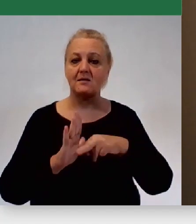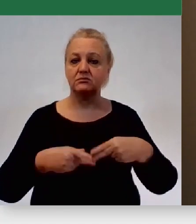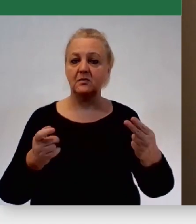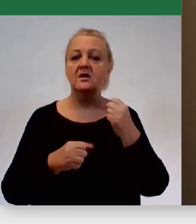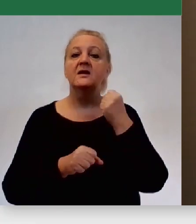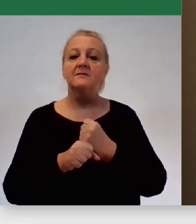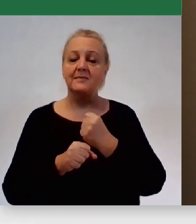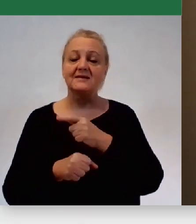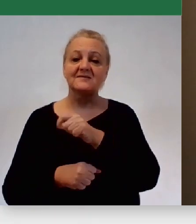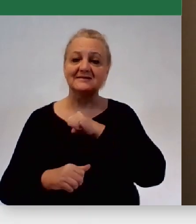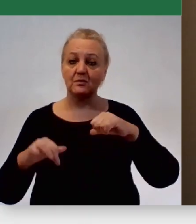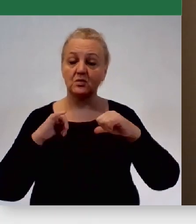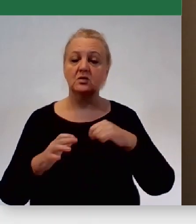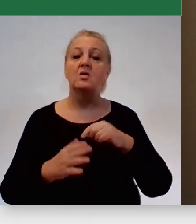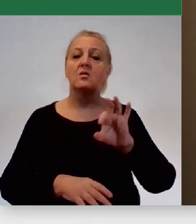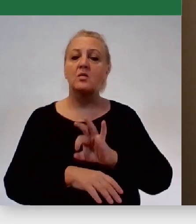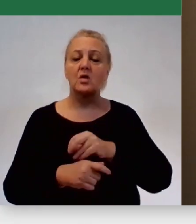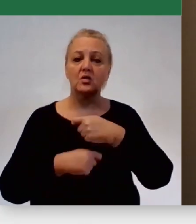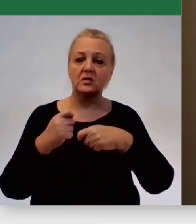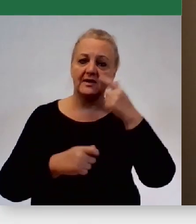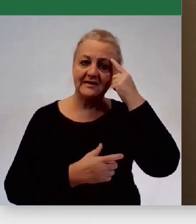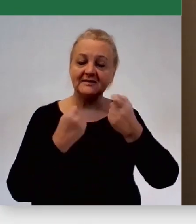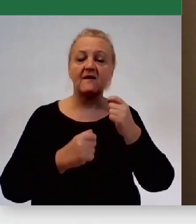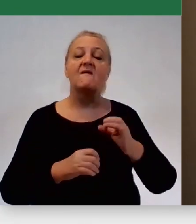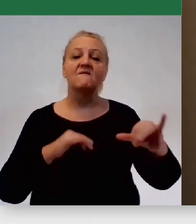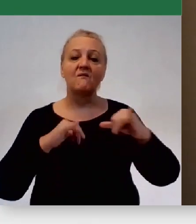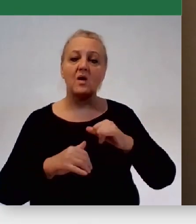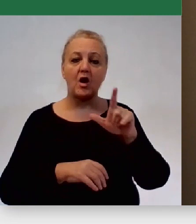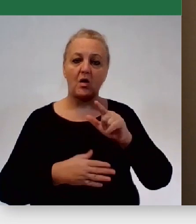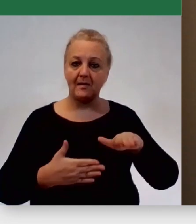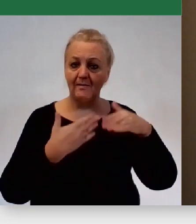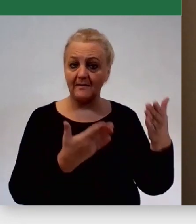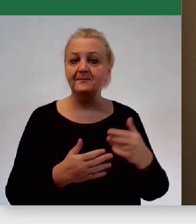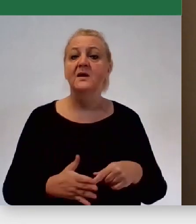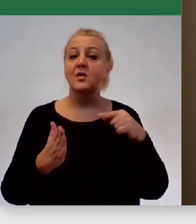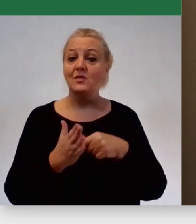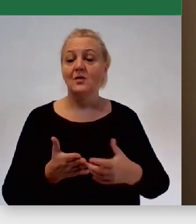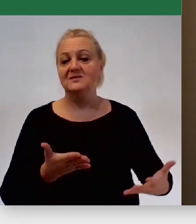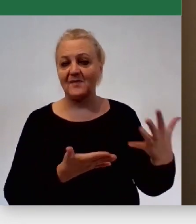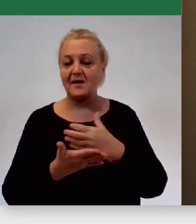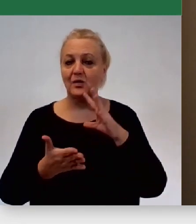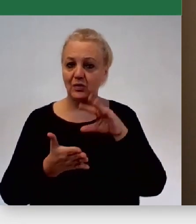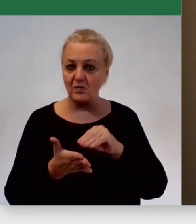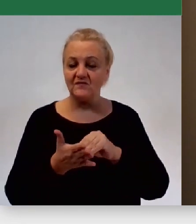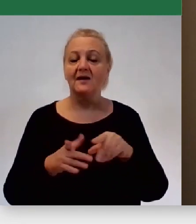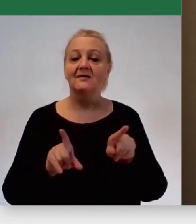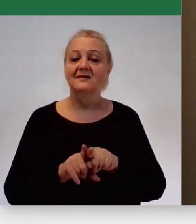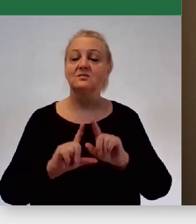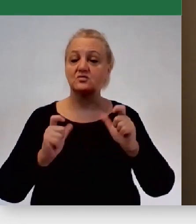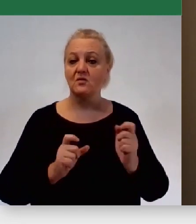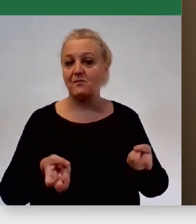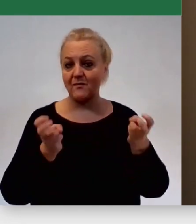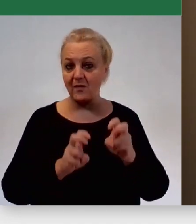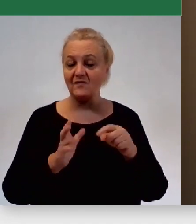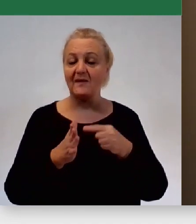samorządowej za projektu i rozwiązanie, inspiracje dla władz lokalnych. Także zbieramy doświadczenia. Też między innymi to, co właśnie powstaje tutaj